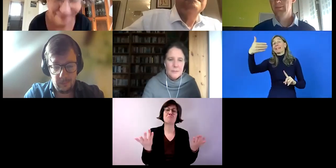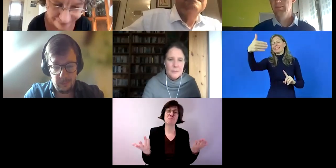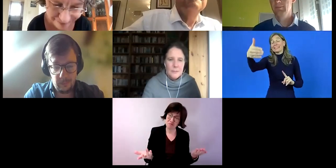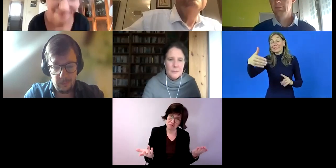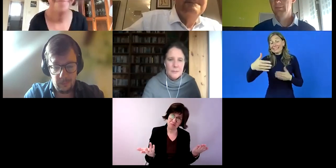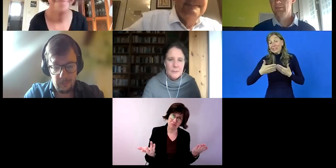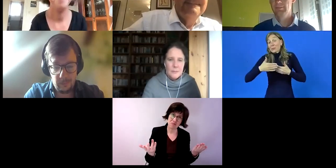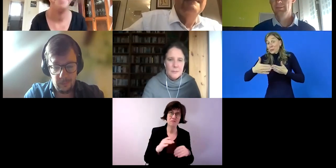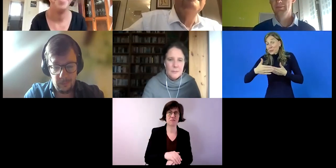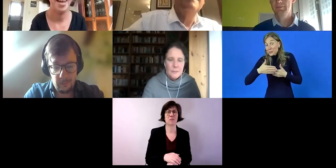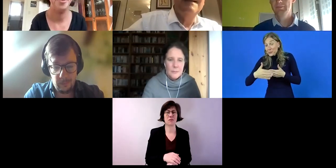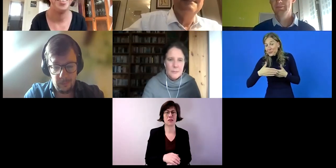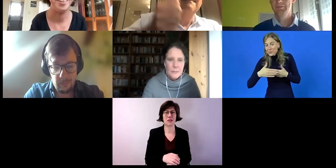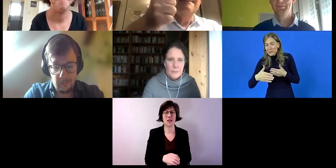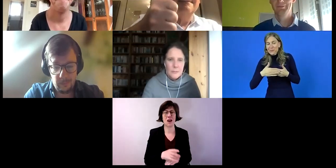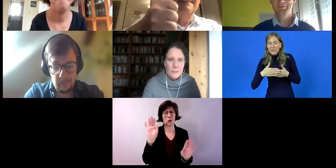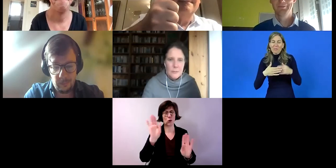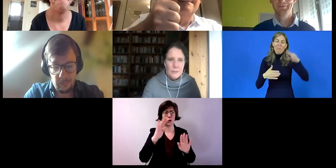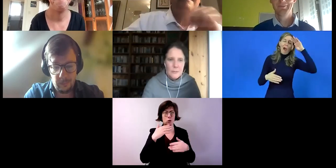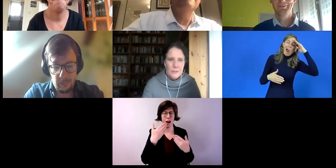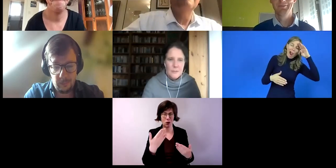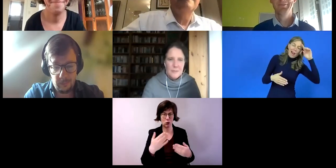auf Wiedersehen.